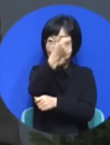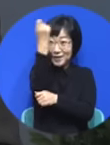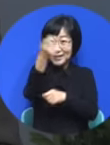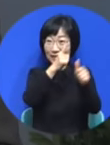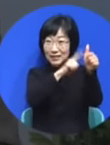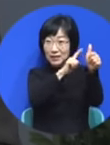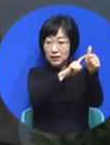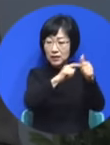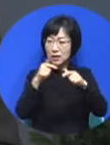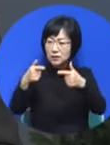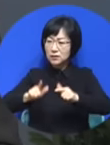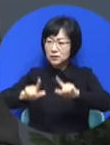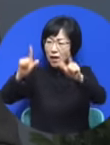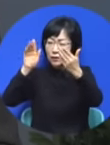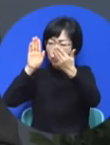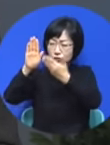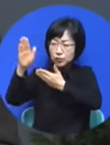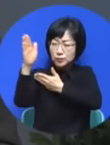감동되니라